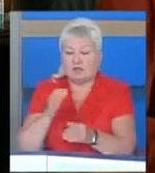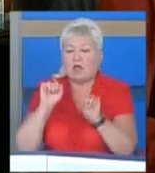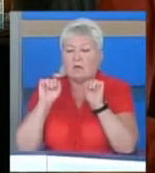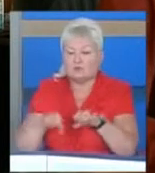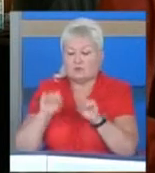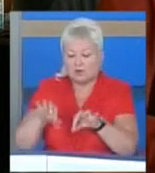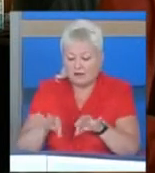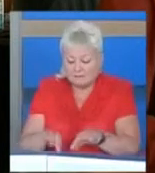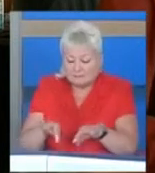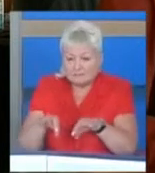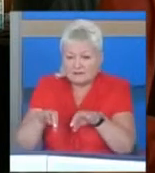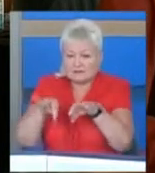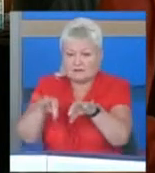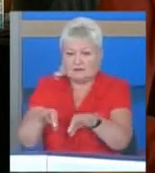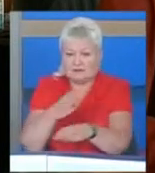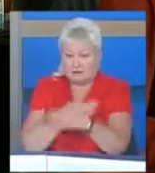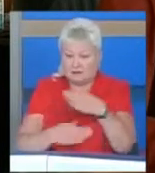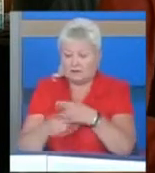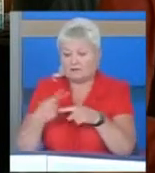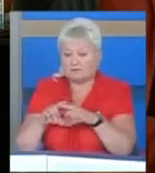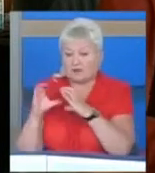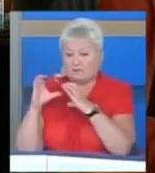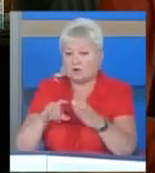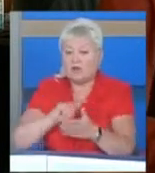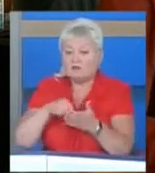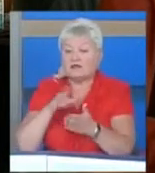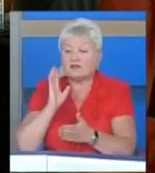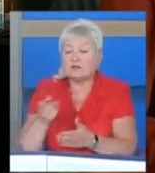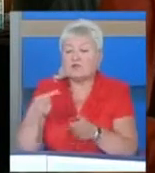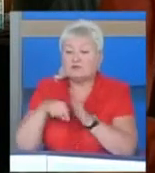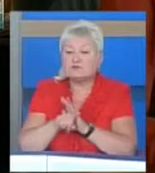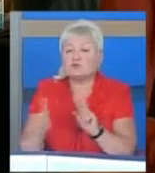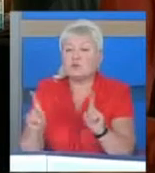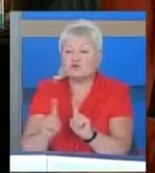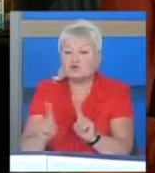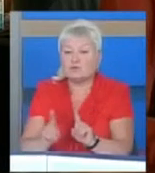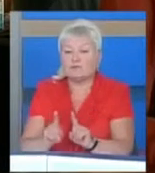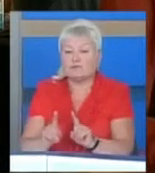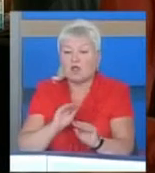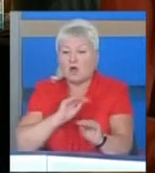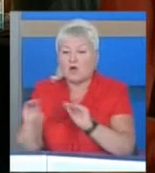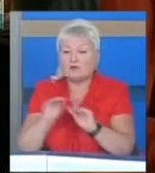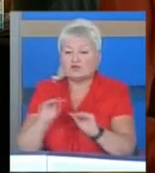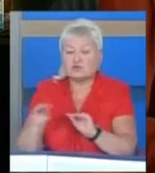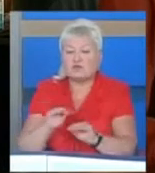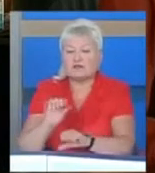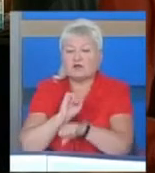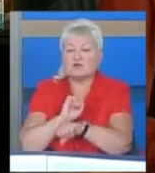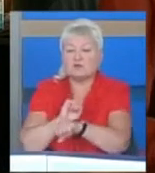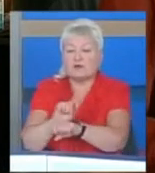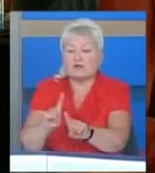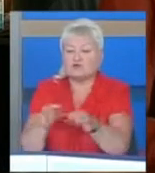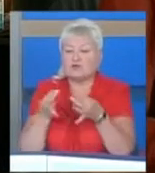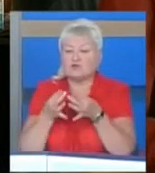візку заїхати в ці автобуси. І питання буде полягати, власне, цьому, щоб облаштувати зупинки, які би дозволяли